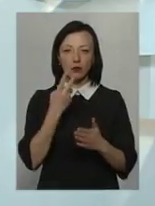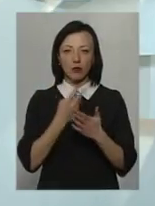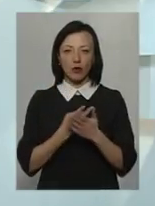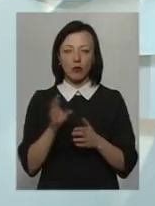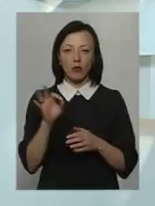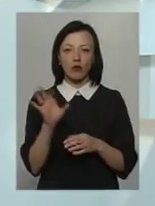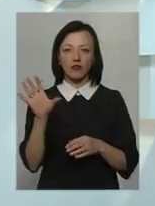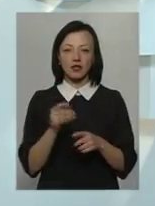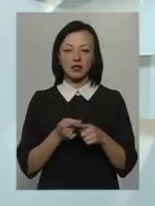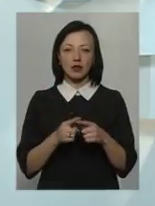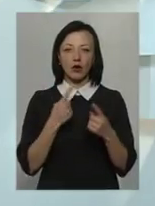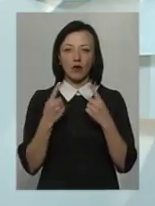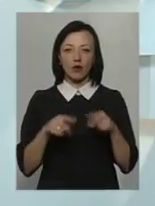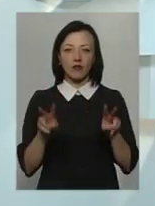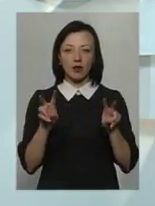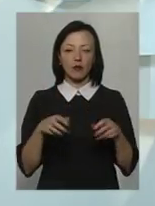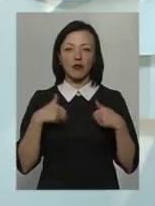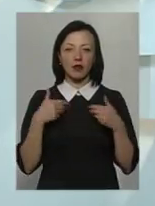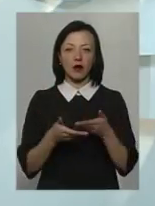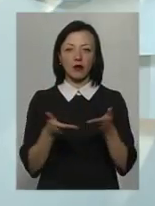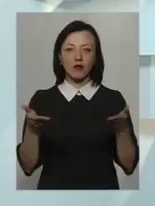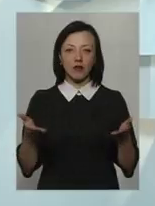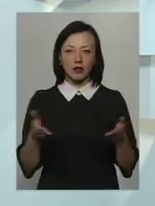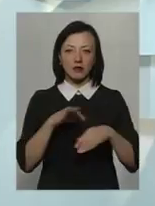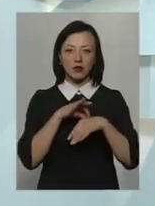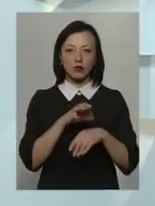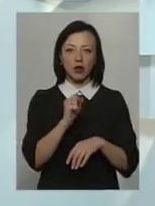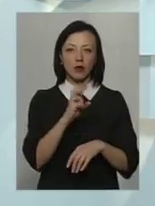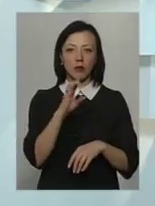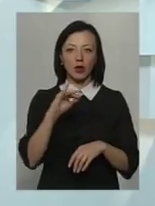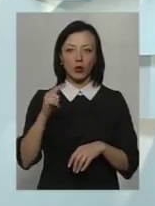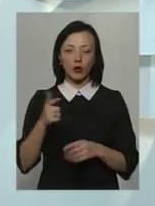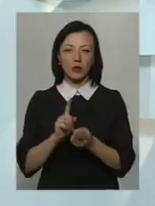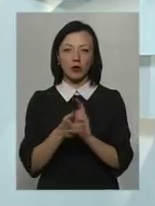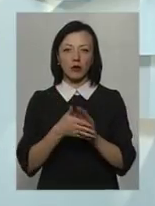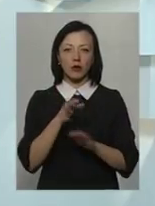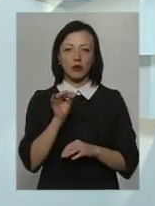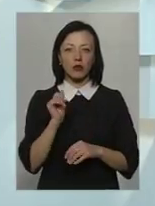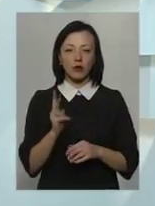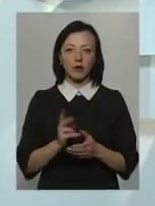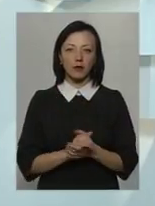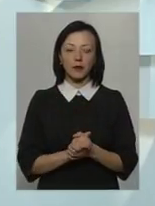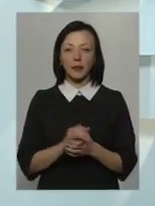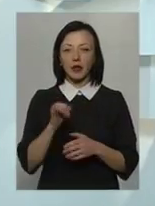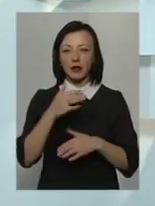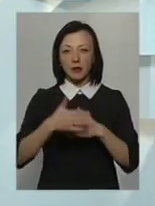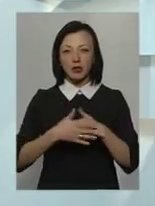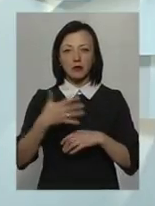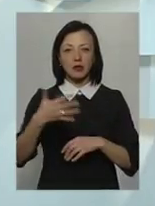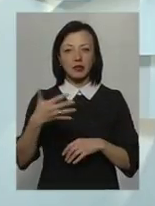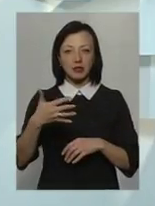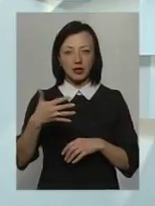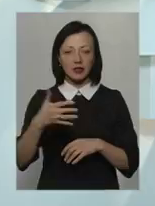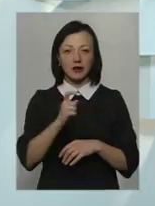все сьогодні говоримо у темі. Вітаю вас, я Анна Бендюг, переклад на жестову мову Ольга Рибак. І найближчих 50